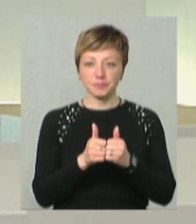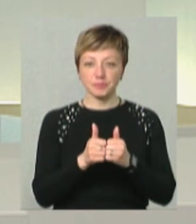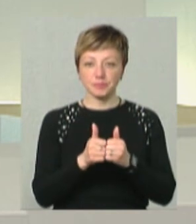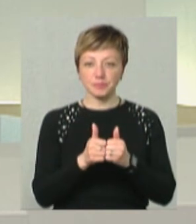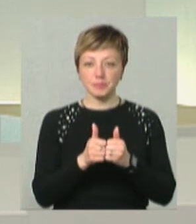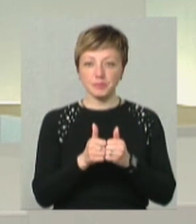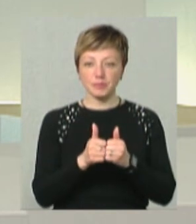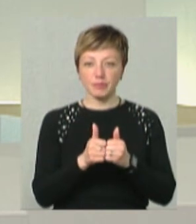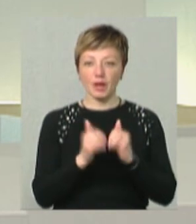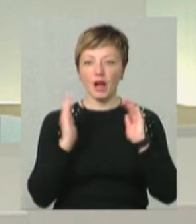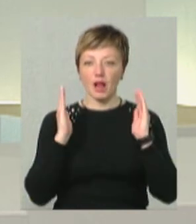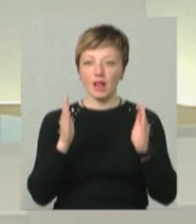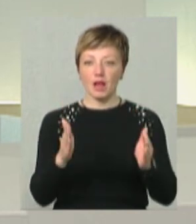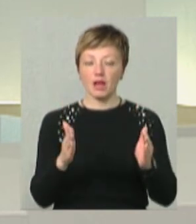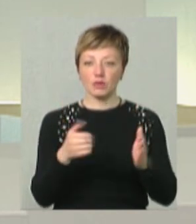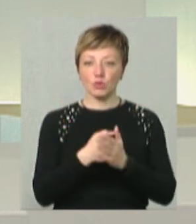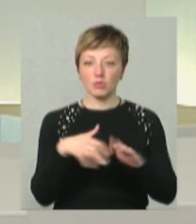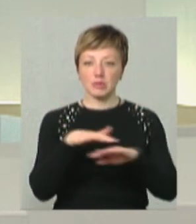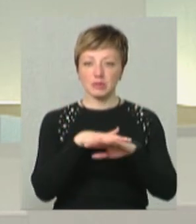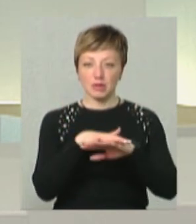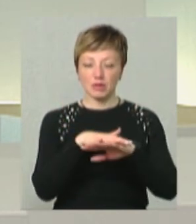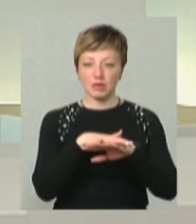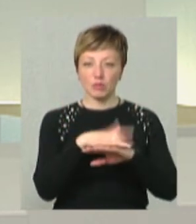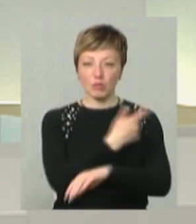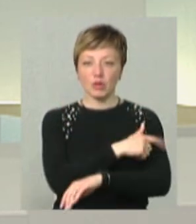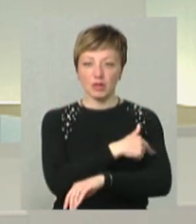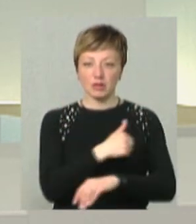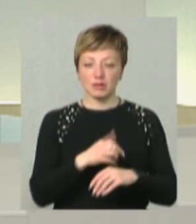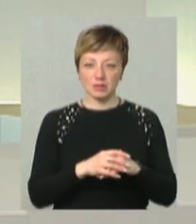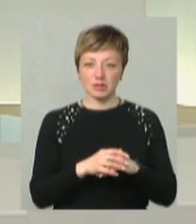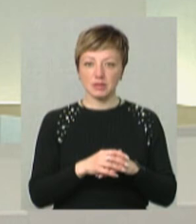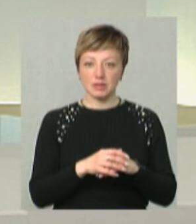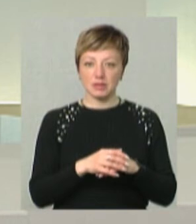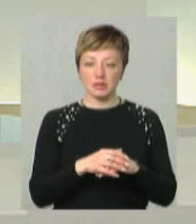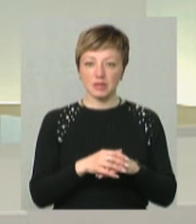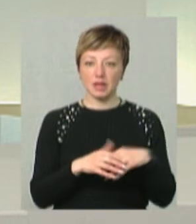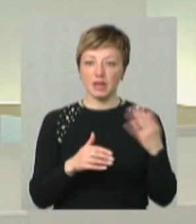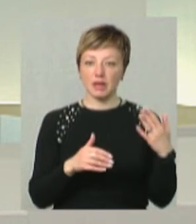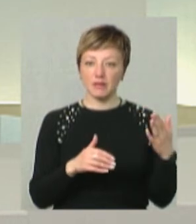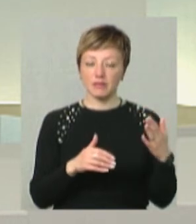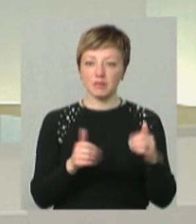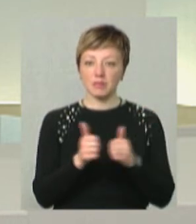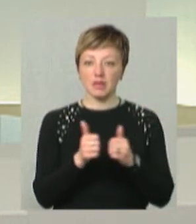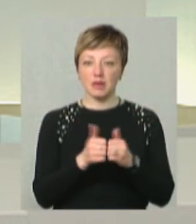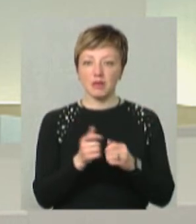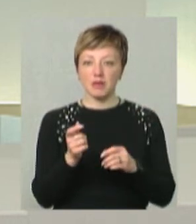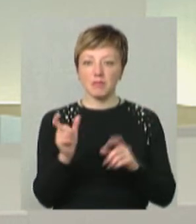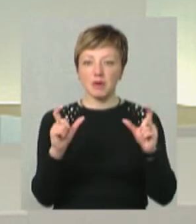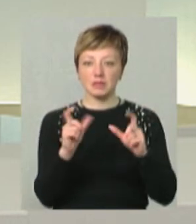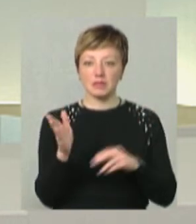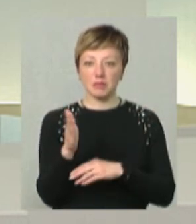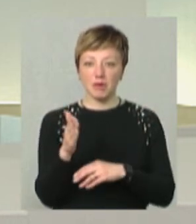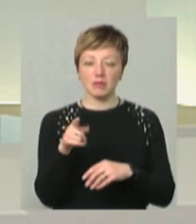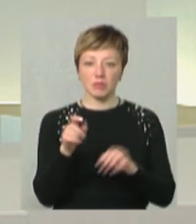лінія, алея йде до базару від поліклініки. Це з лівої сторони біля магазину, рибалка там знаходиться.